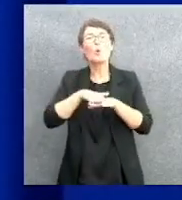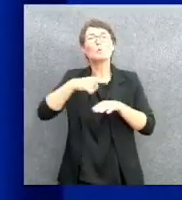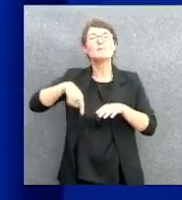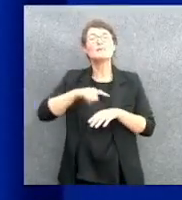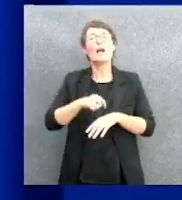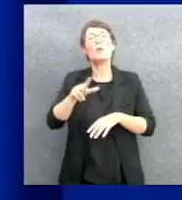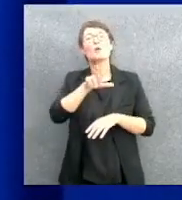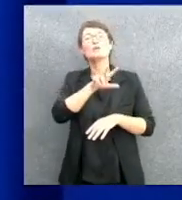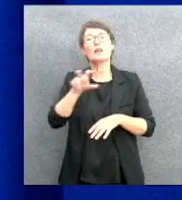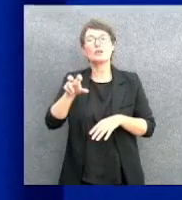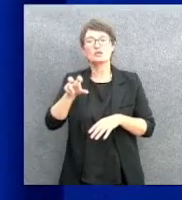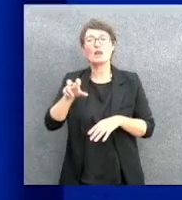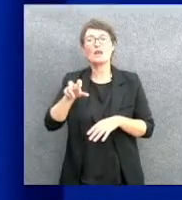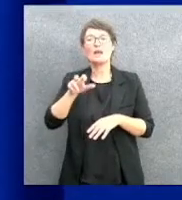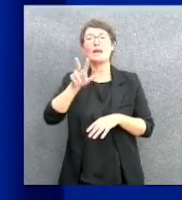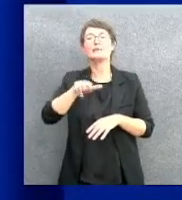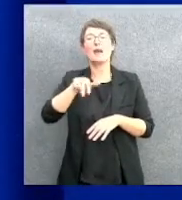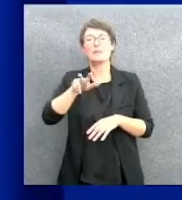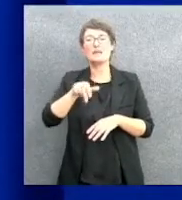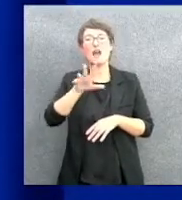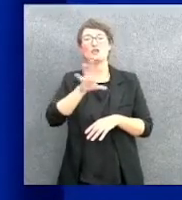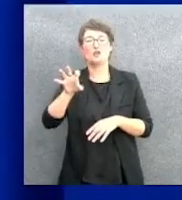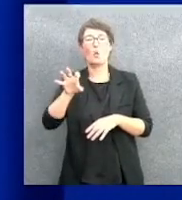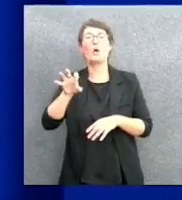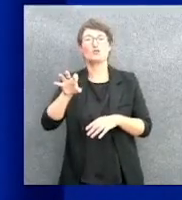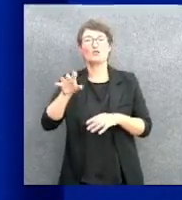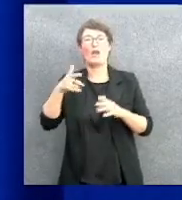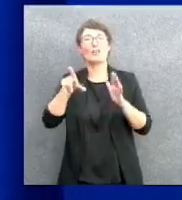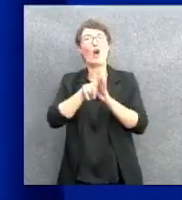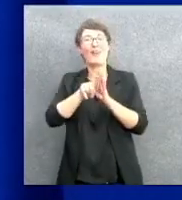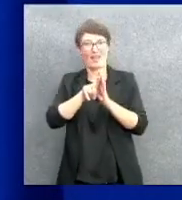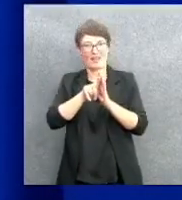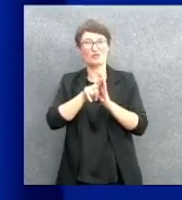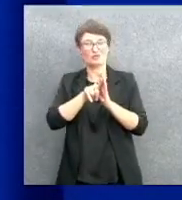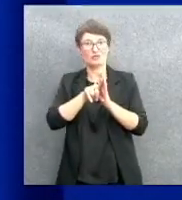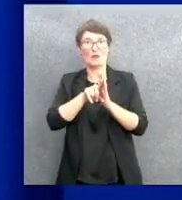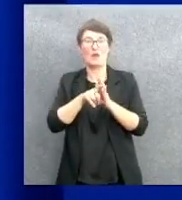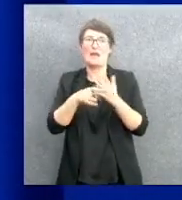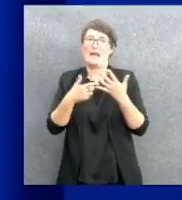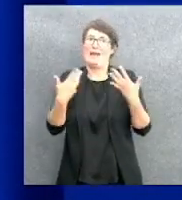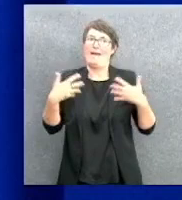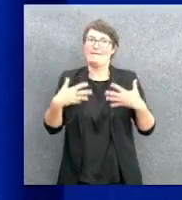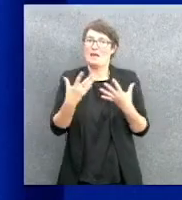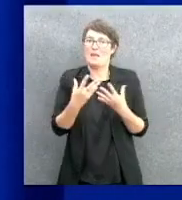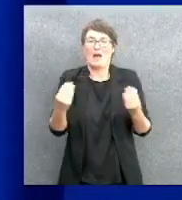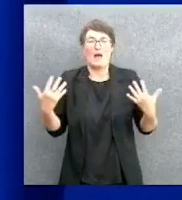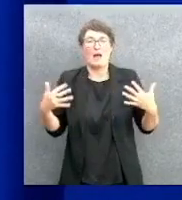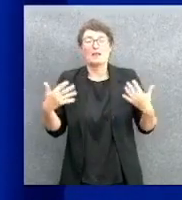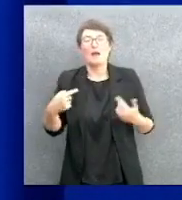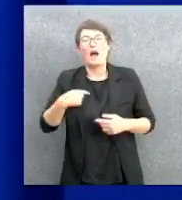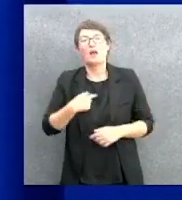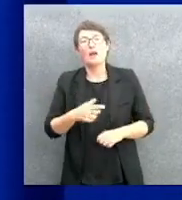Insomma, francamente io credo che razionalizzazione, semplificazione, un testo unico, io penso anche alla